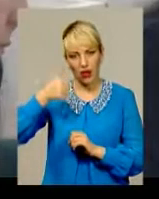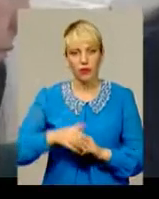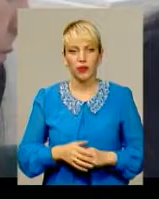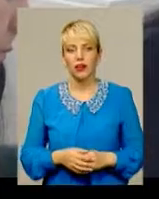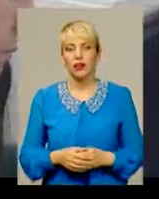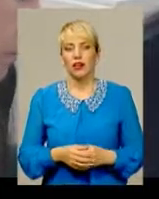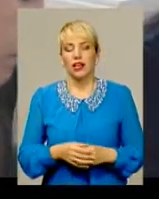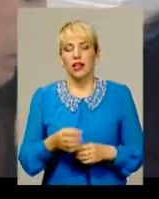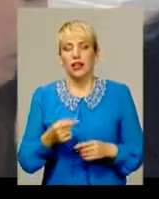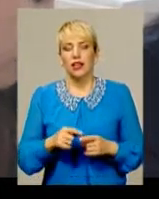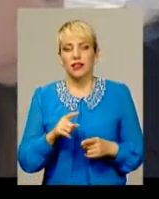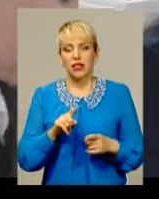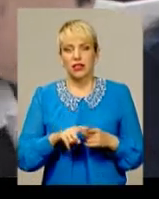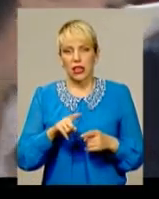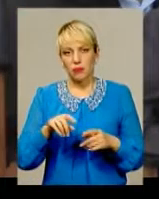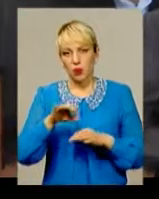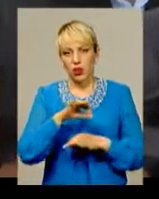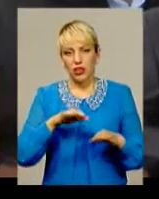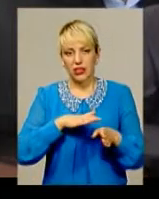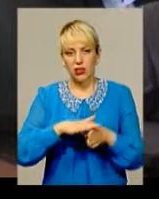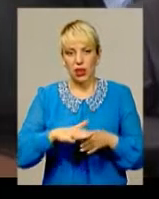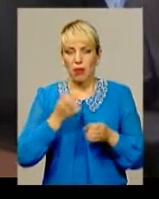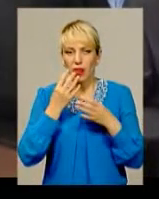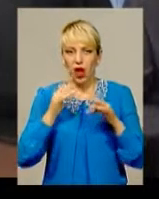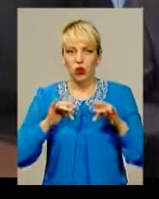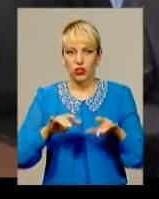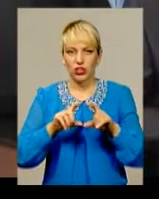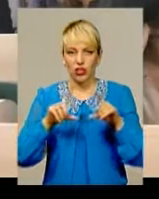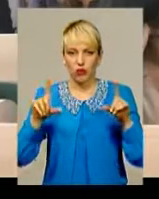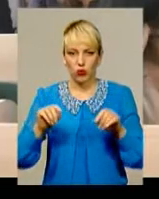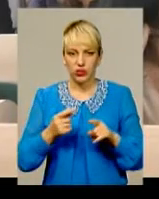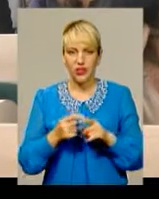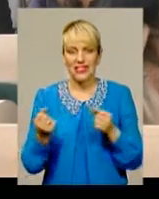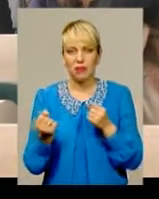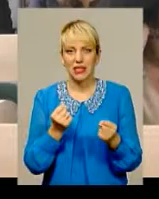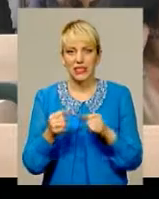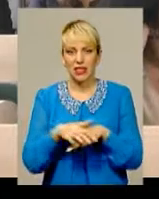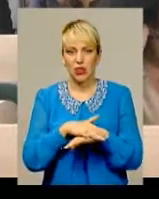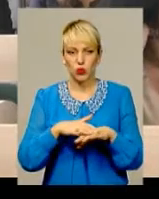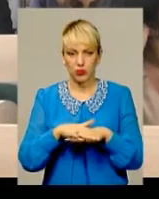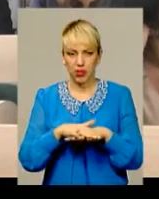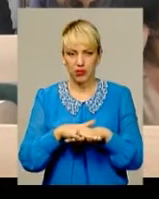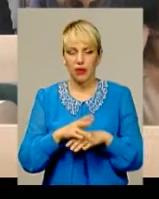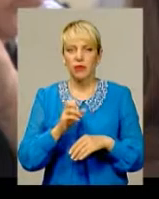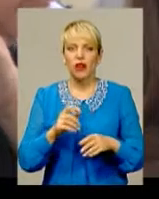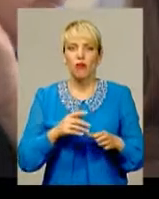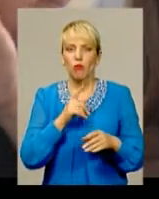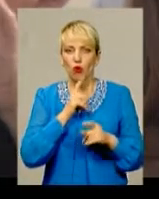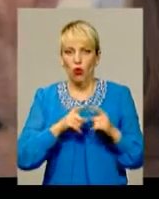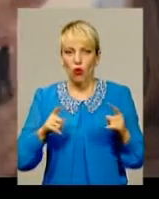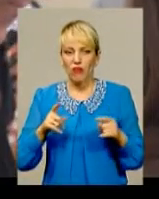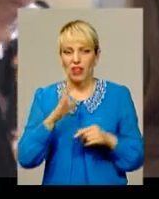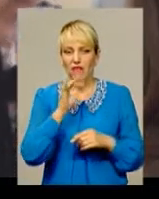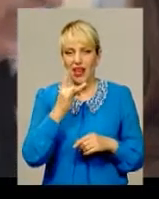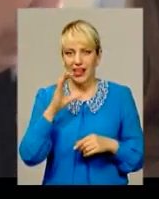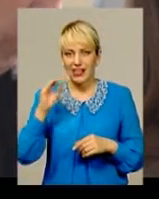децентралізації». Його реалізовує благодійний фонд зміцнення громад за сприяння Національного фонду підтримки демократії. Впродовж вересня-жовтня